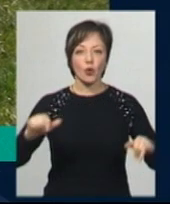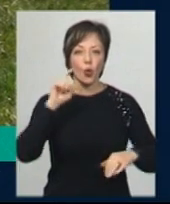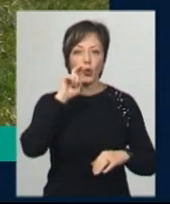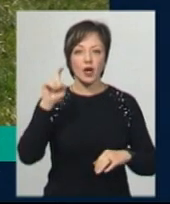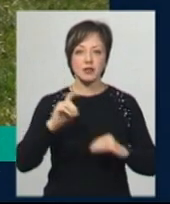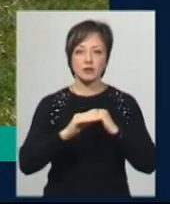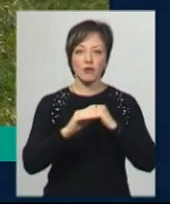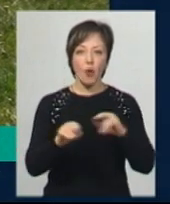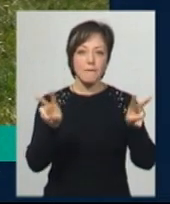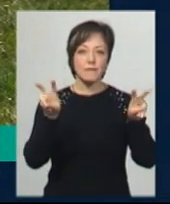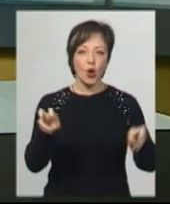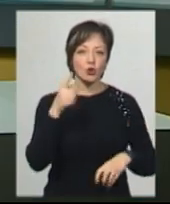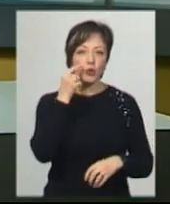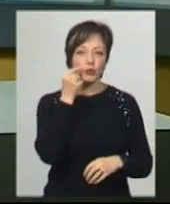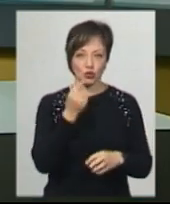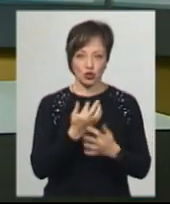степову породу бджіл.